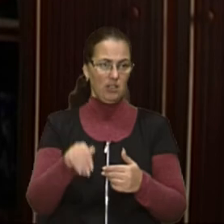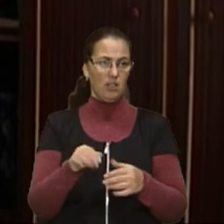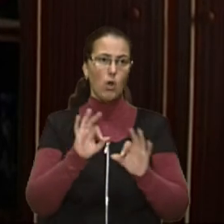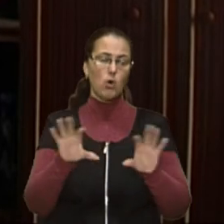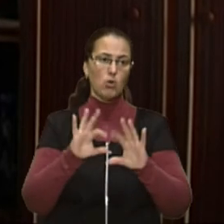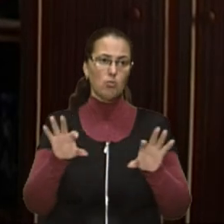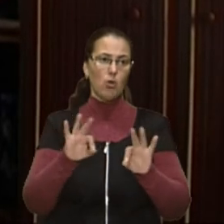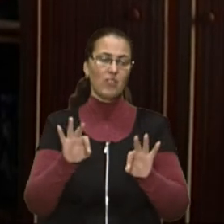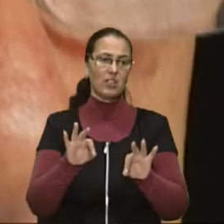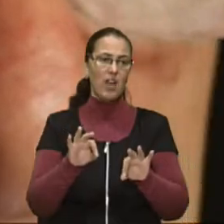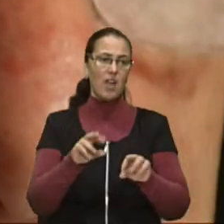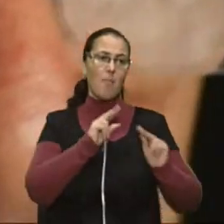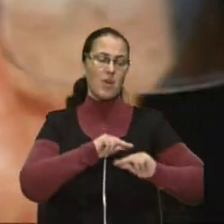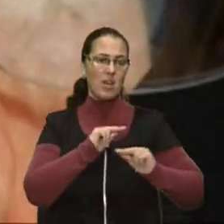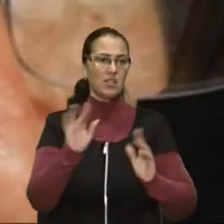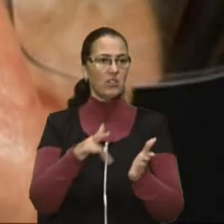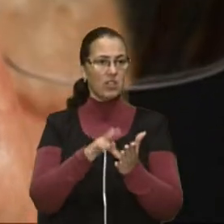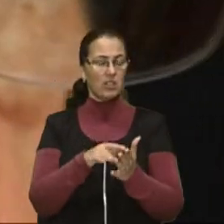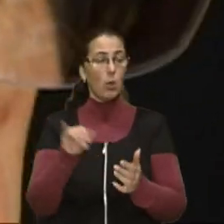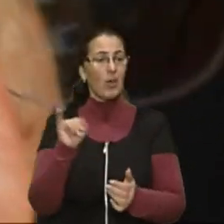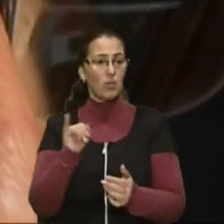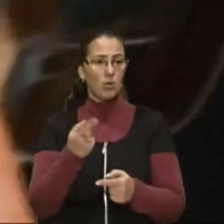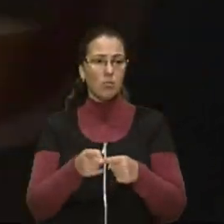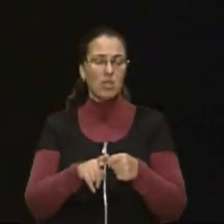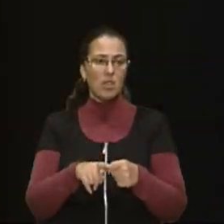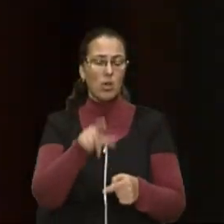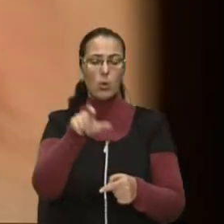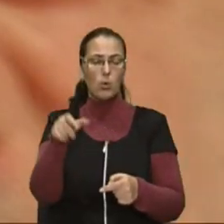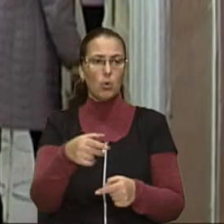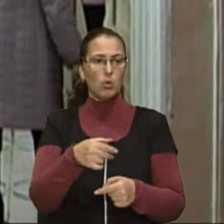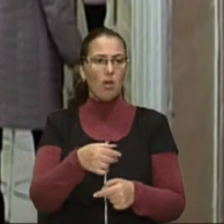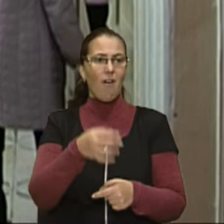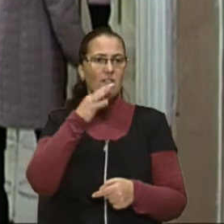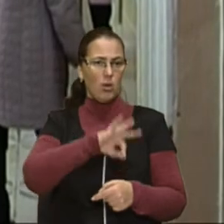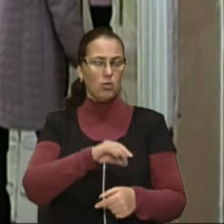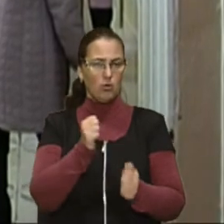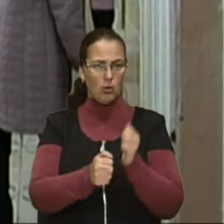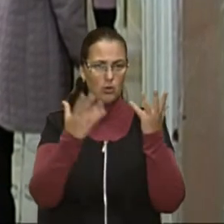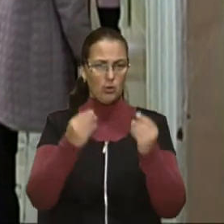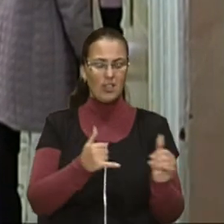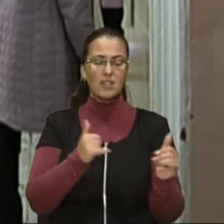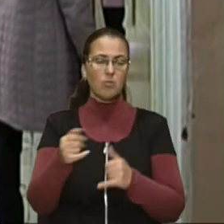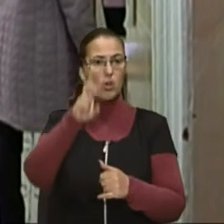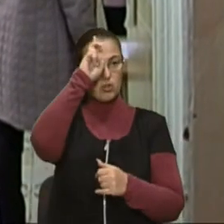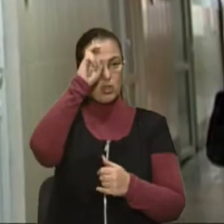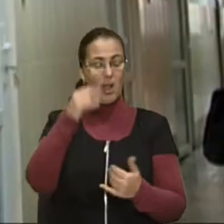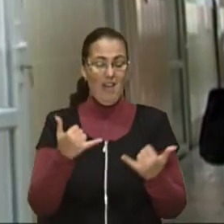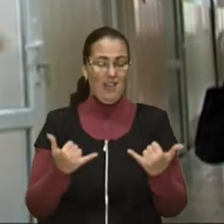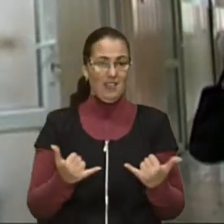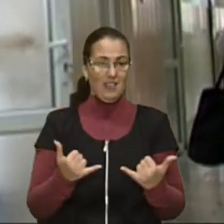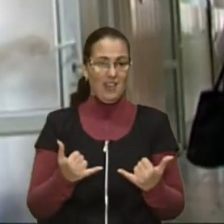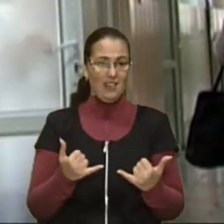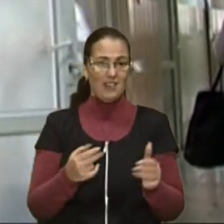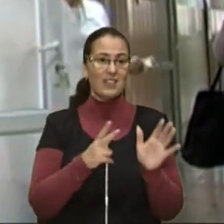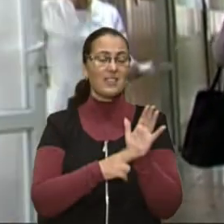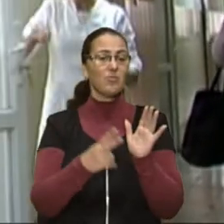центру Юрій Вензилович. Інсуліном, який хворі вживають щодня, забезпечує держава. Цьогоріч із необхідних 72 мільйонів у